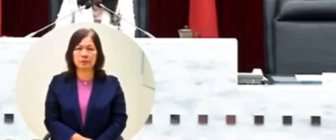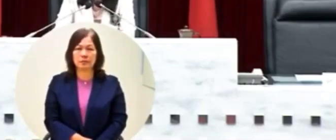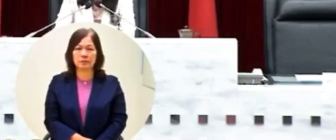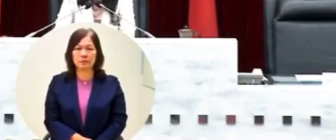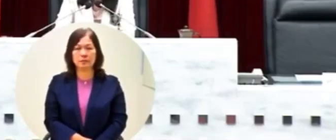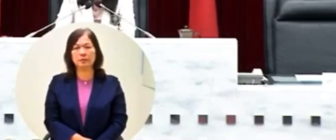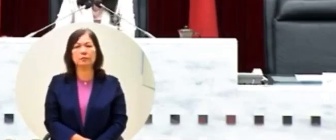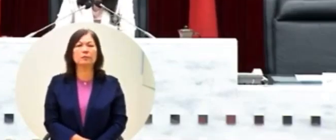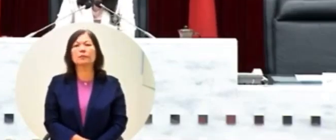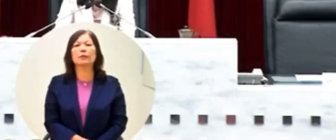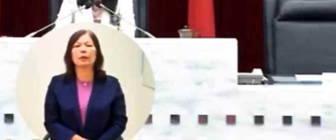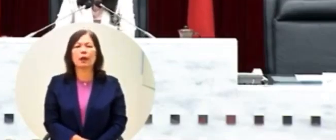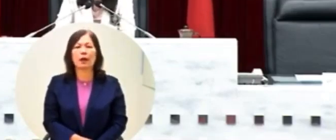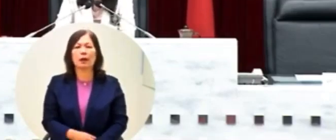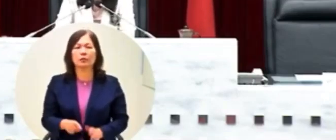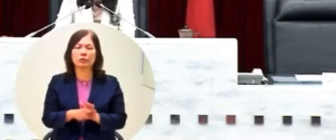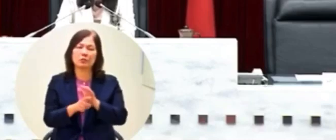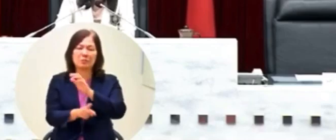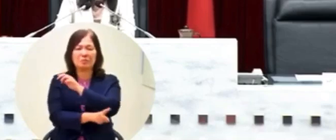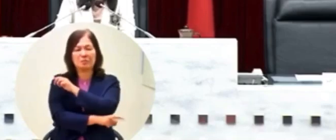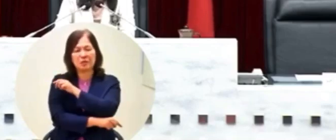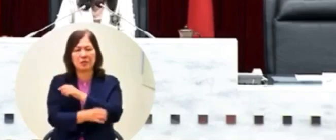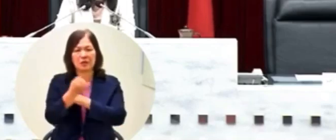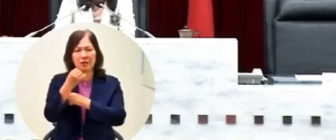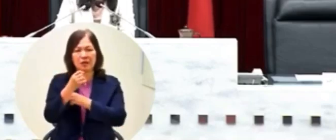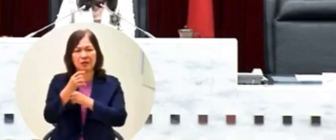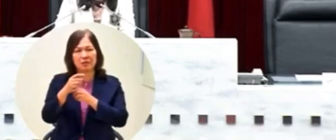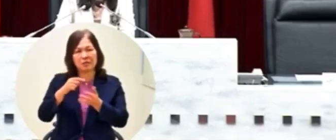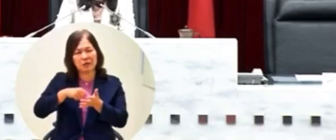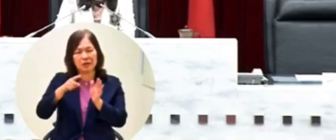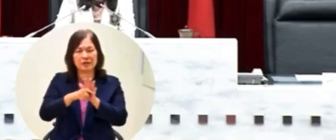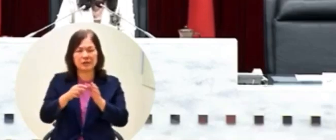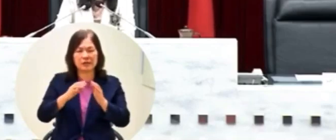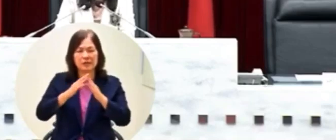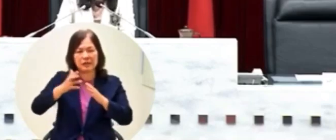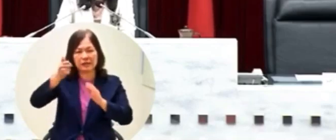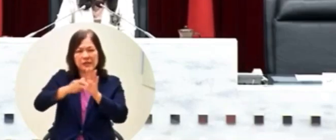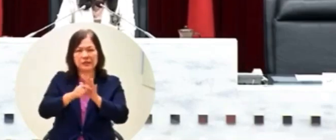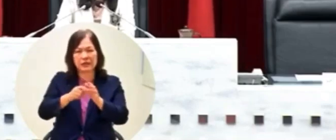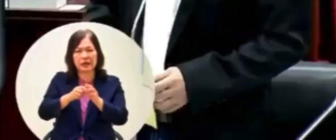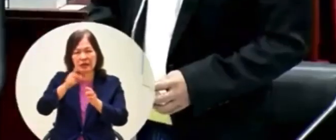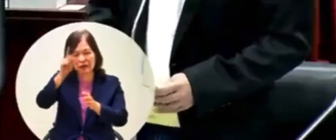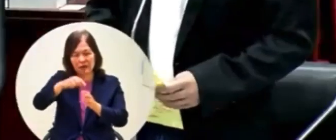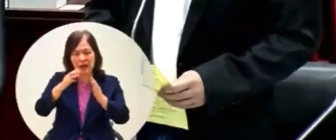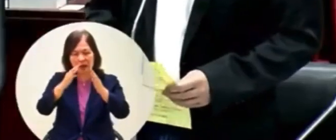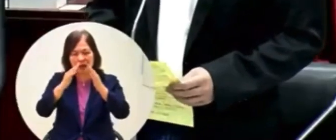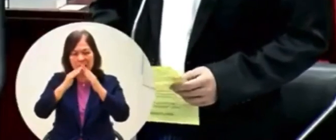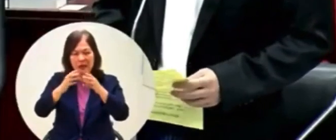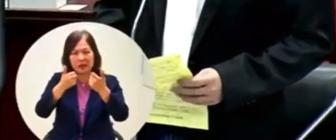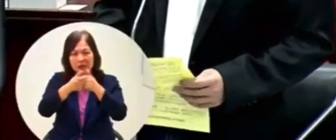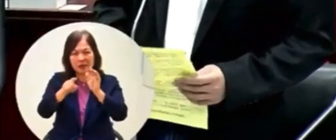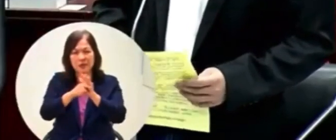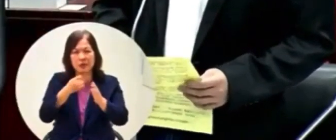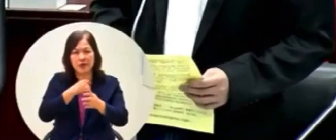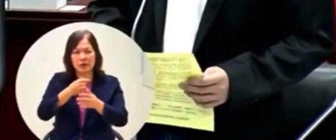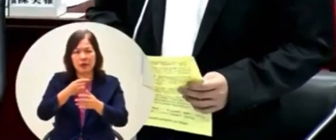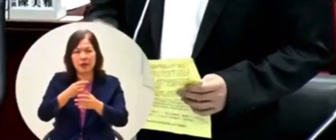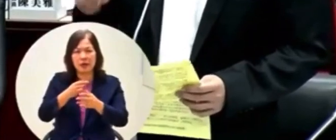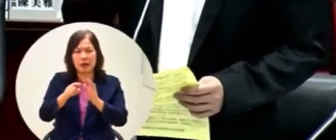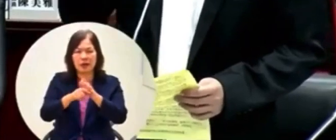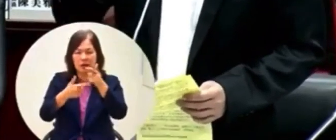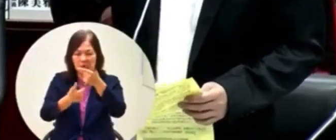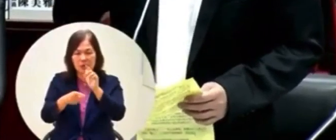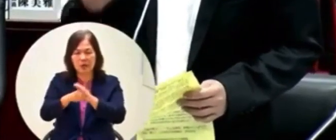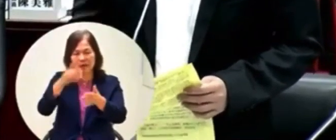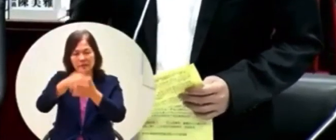有可能是最後一道和市長來議會因為六月初六還剩十八天你就面對高峰市民